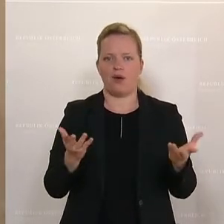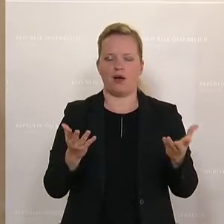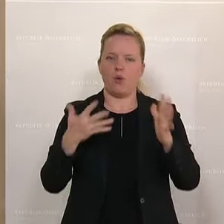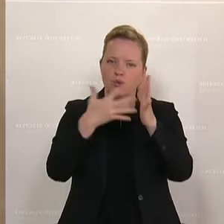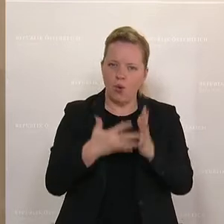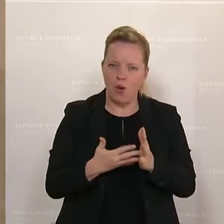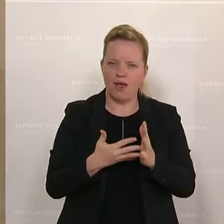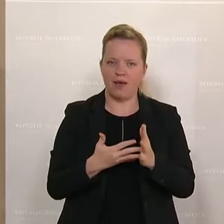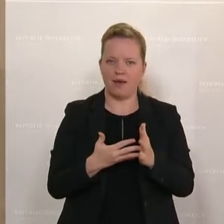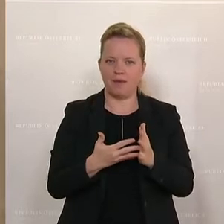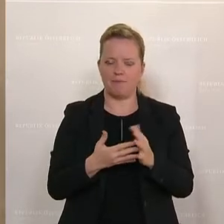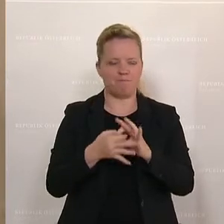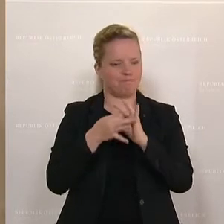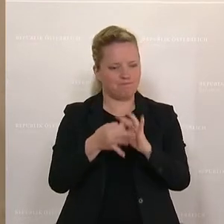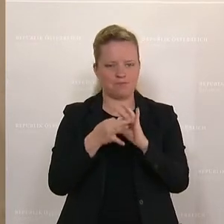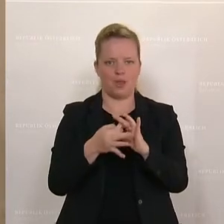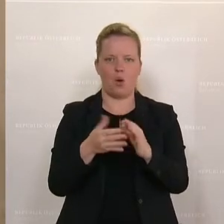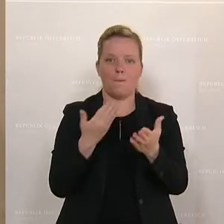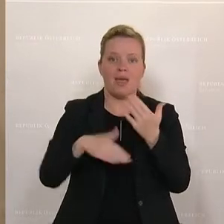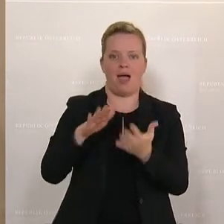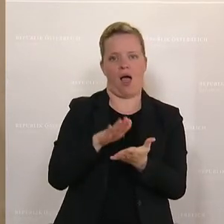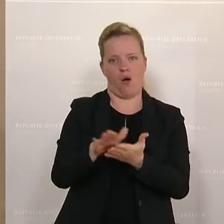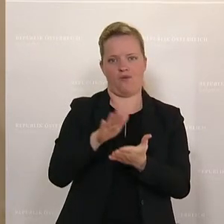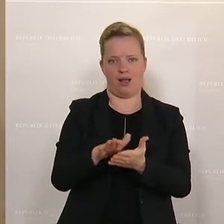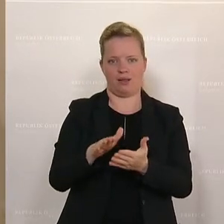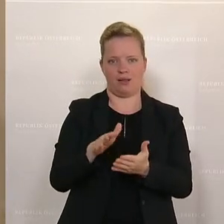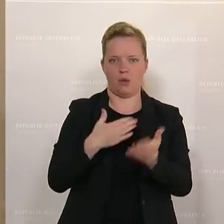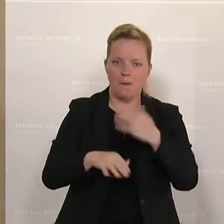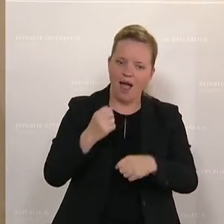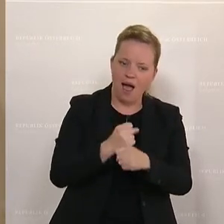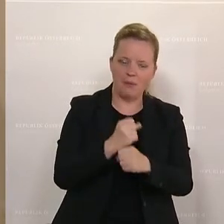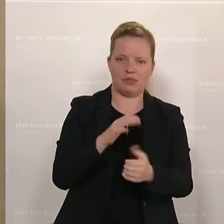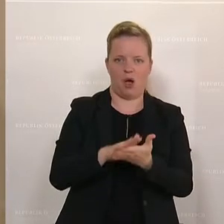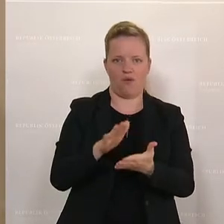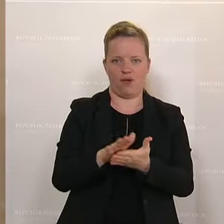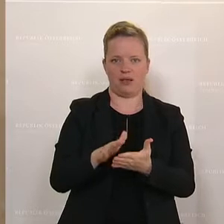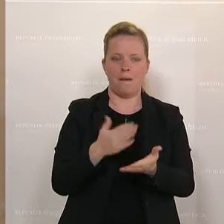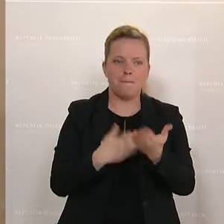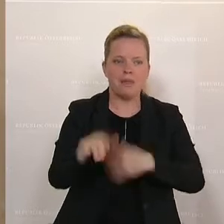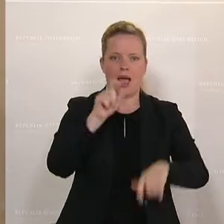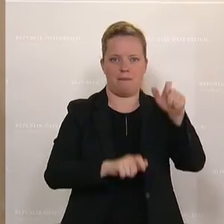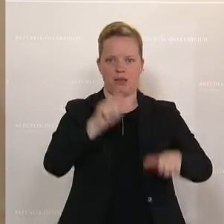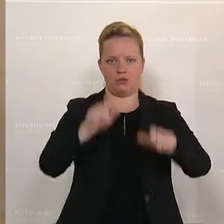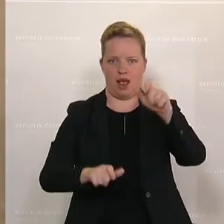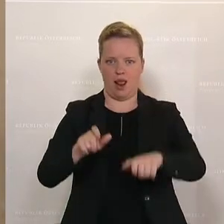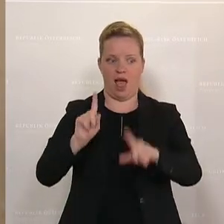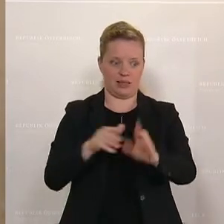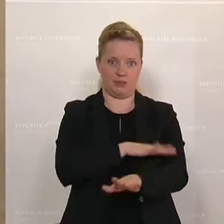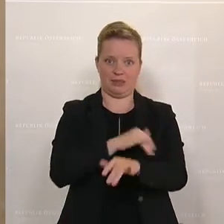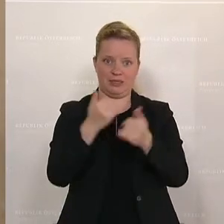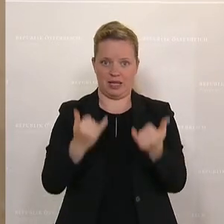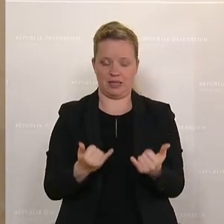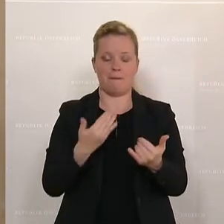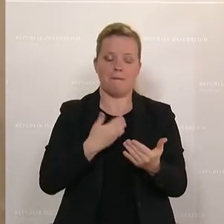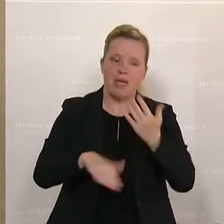einen noch größeren Aufwand bedarf, als wie bisher mit mehr Personal, mit mehr Verwaltungsaufwand.